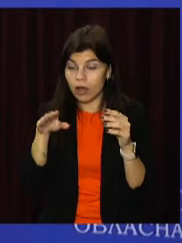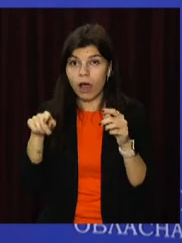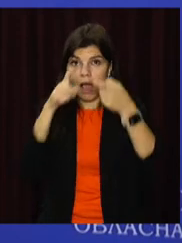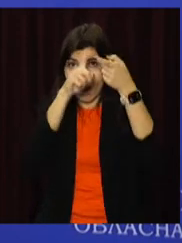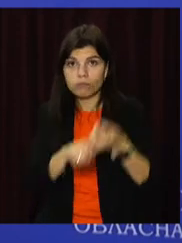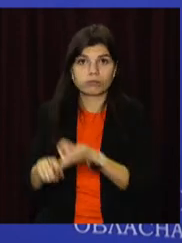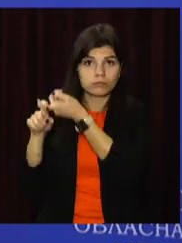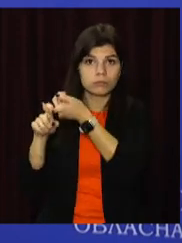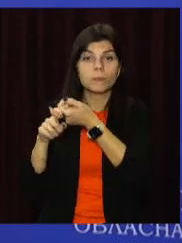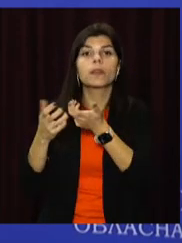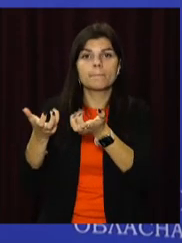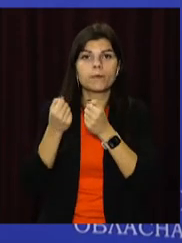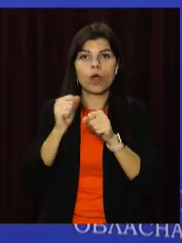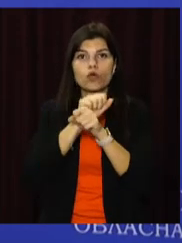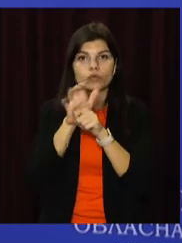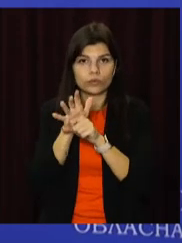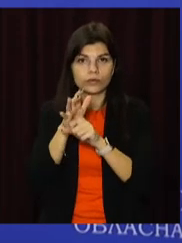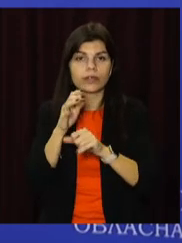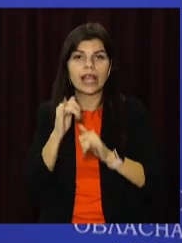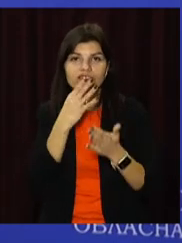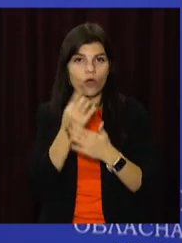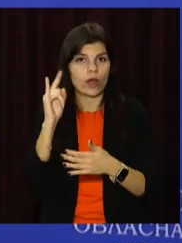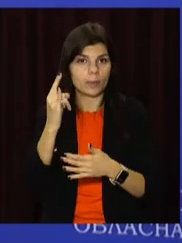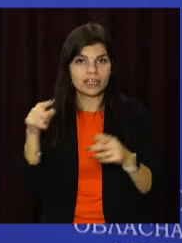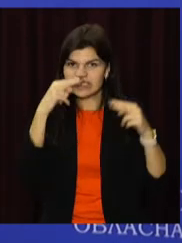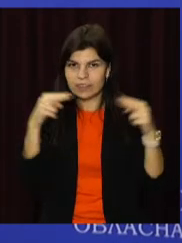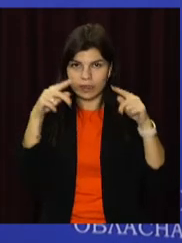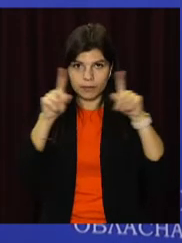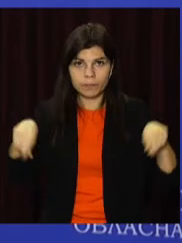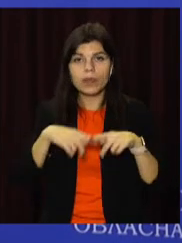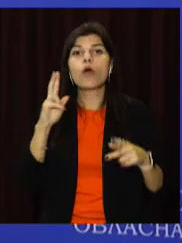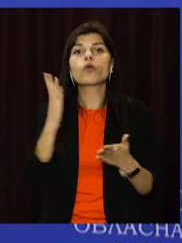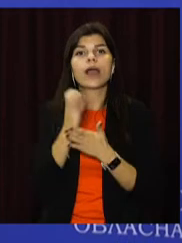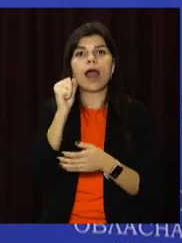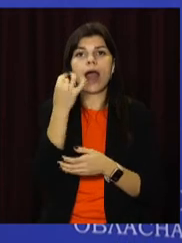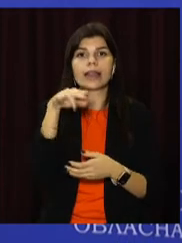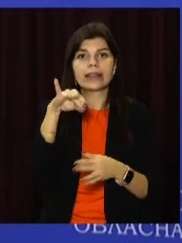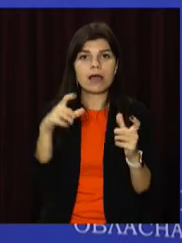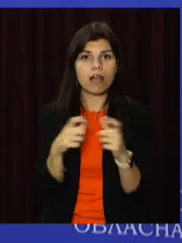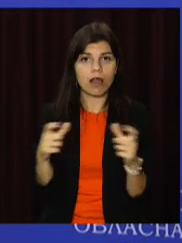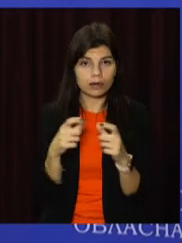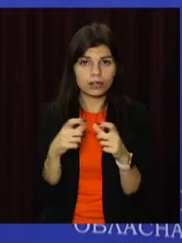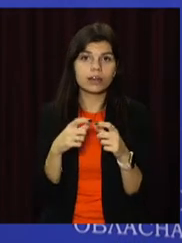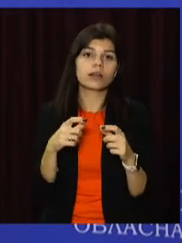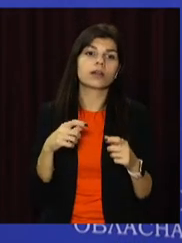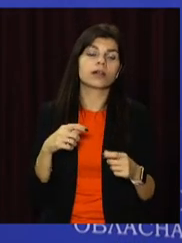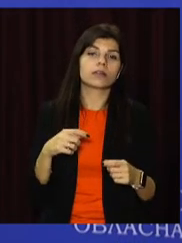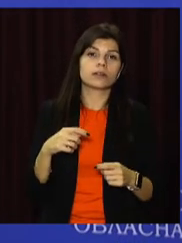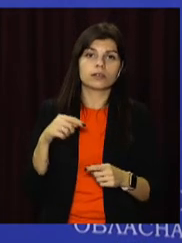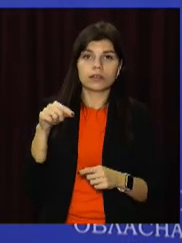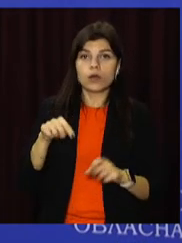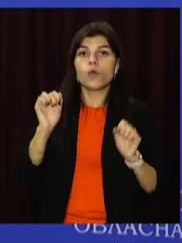ньому отримати ковід-сертифікат для своєї дитини. Діти, що мають ID-картки, за допомогою Чіфа НФСІ,